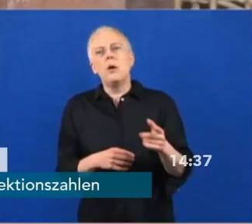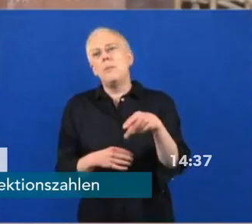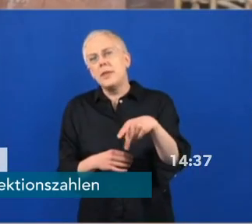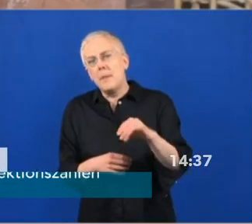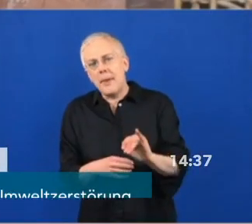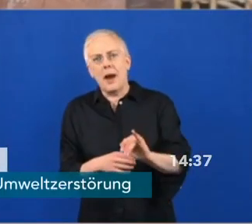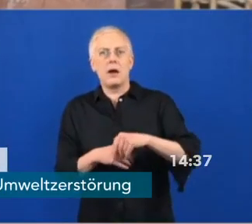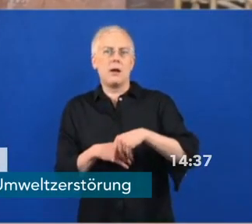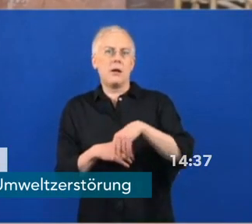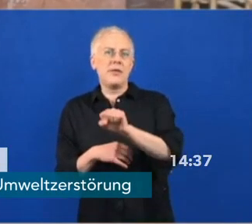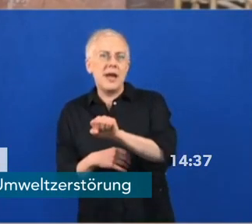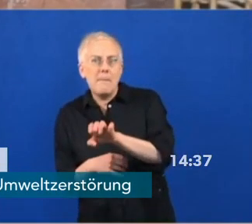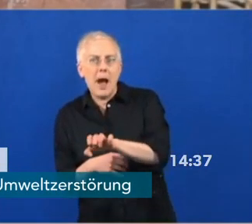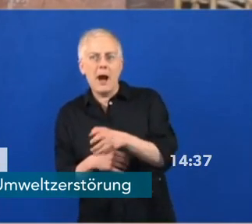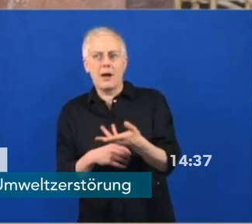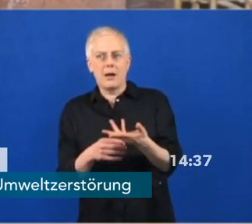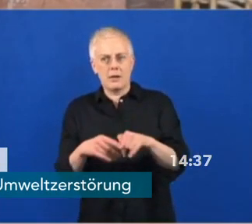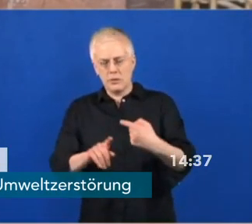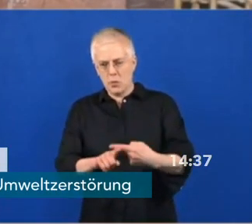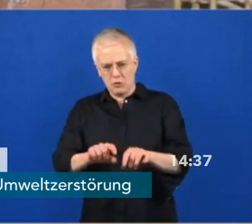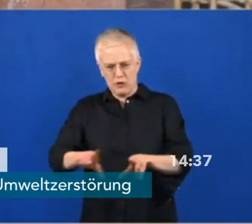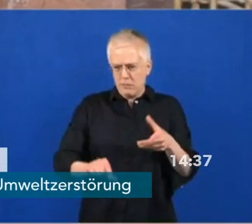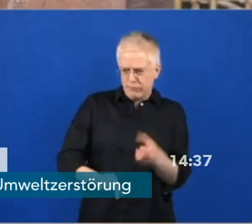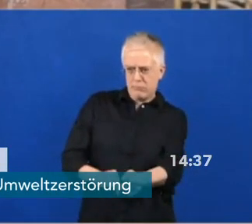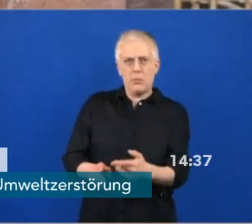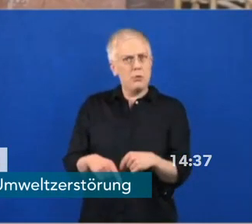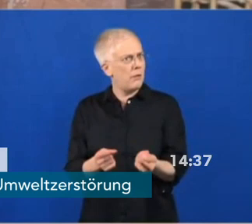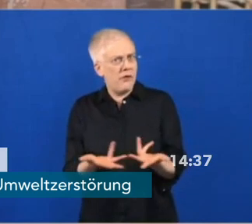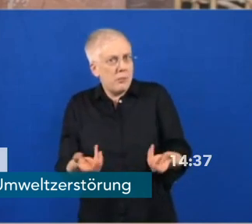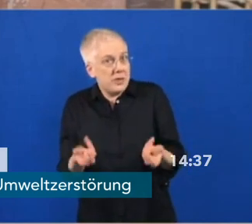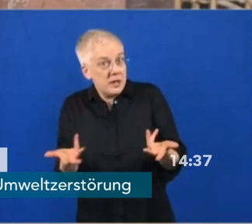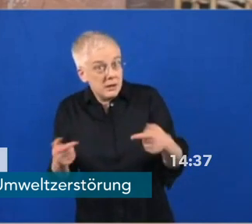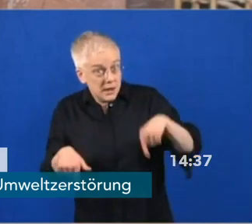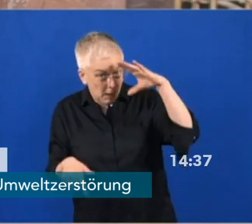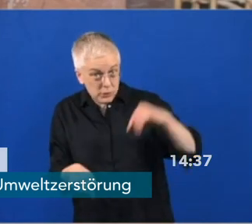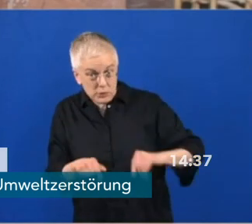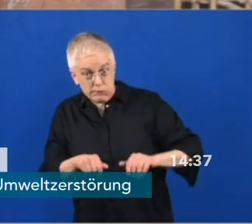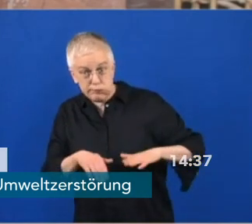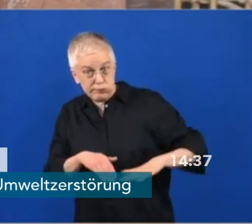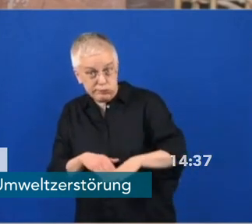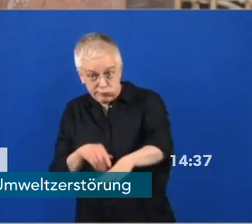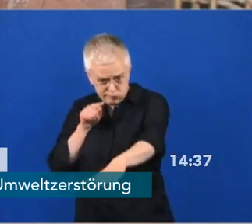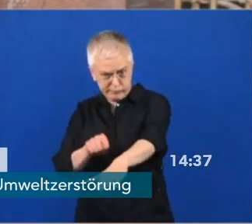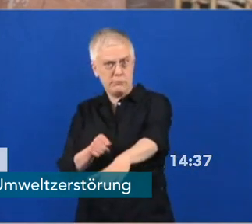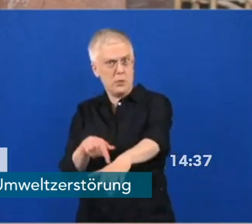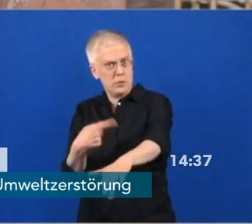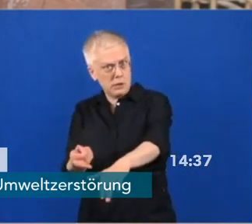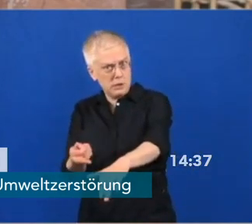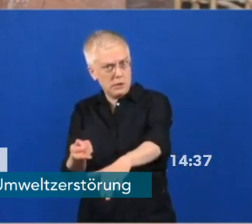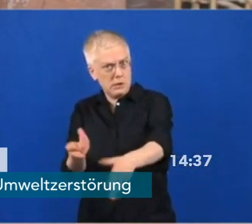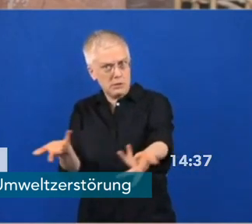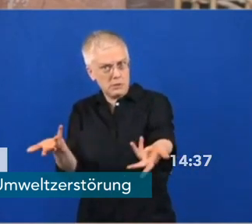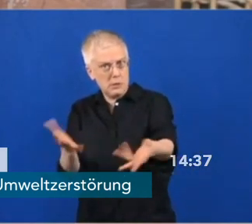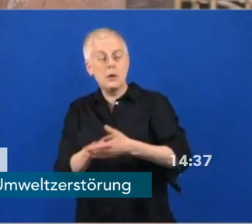Also wir haben jetzt keine Maßnahmen vorgesehen, um besondere Kontrollen vorzunehmen. Wir